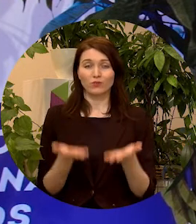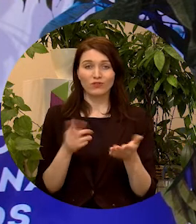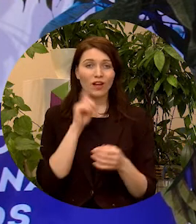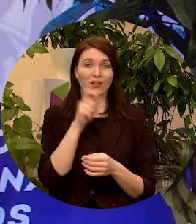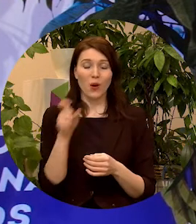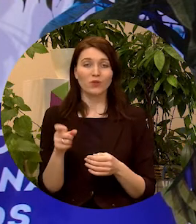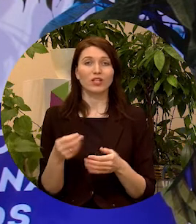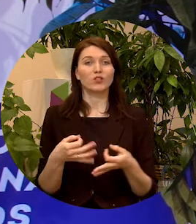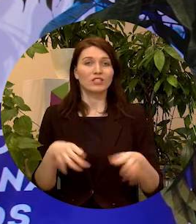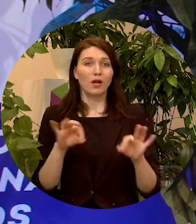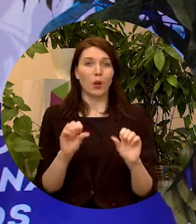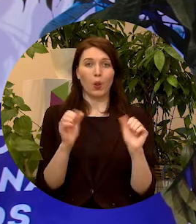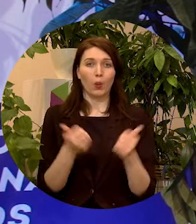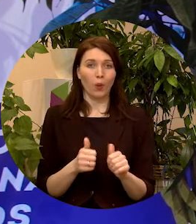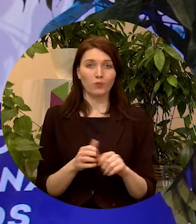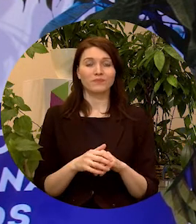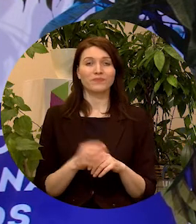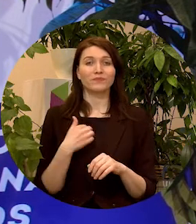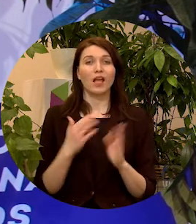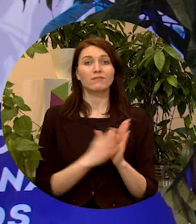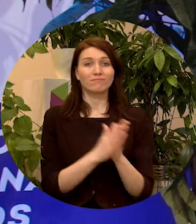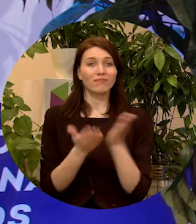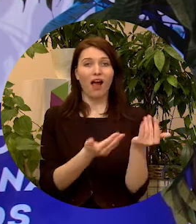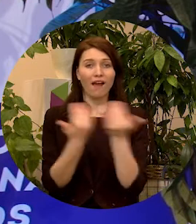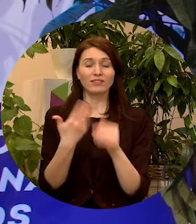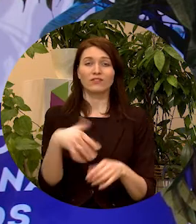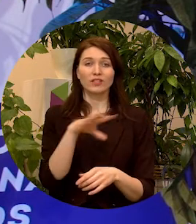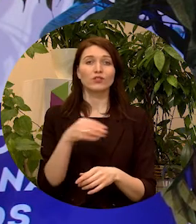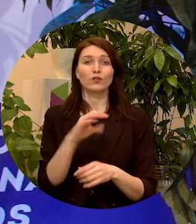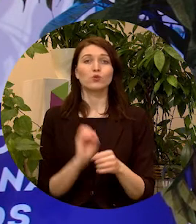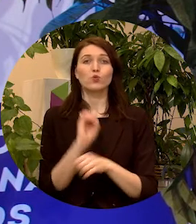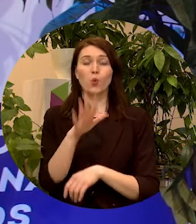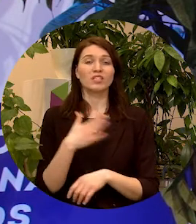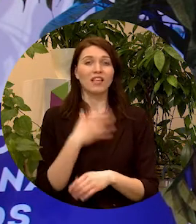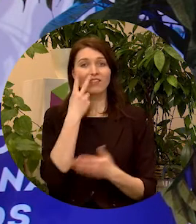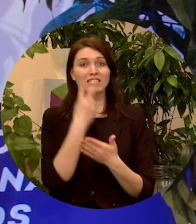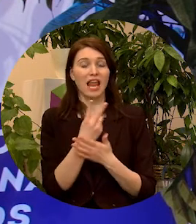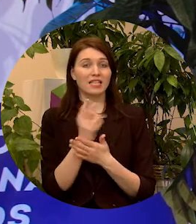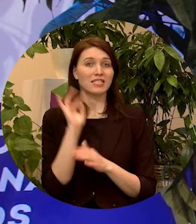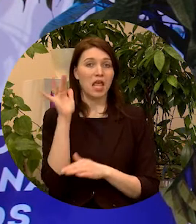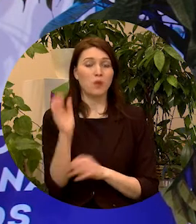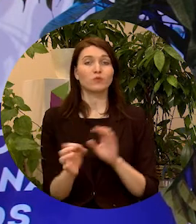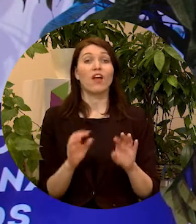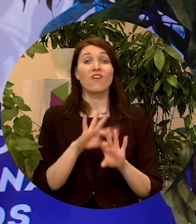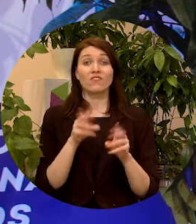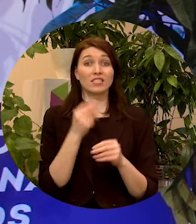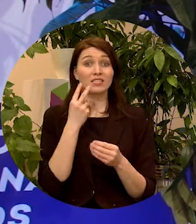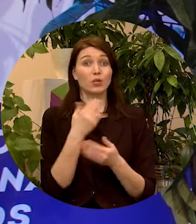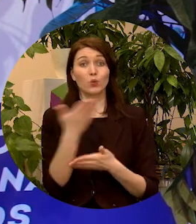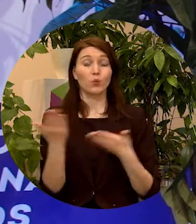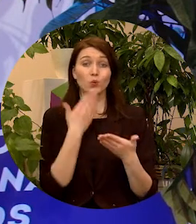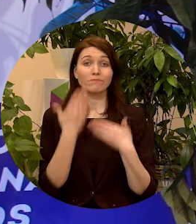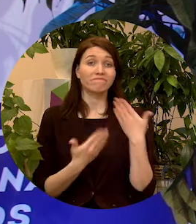jauniešu nozīmu un lomu. Tā kā es aicinu visus, visus, visus sūtīt savas vīzijas, un vīzijas tiks apkopotas. Un ja jūs